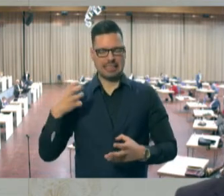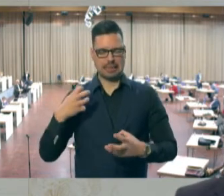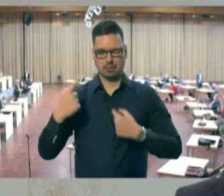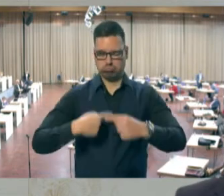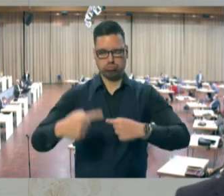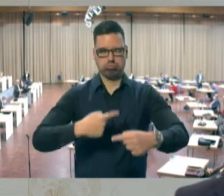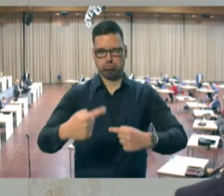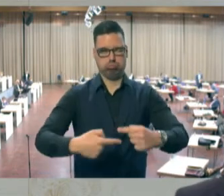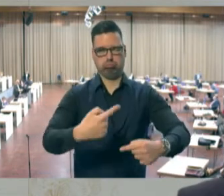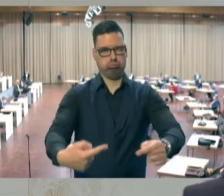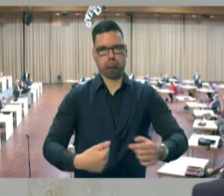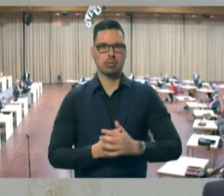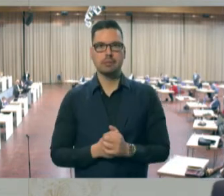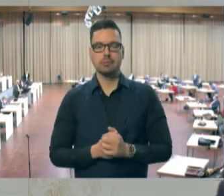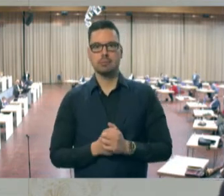rachen,